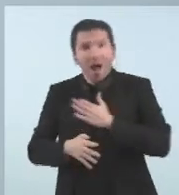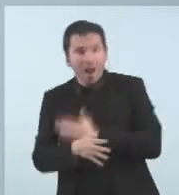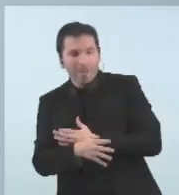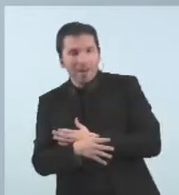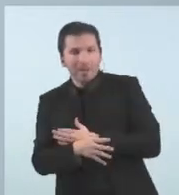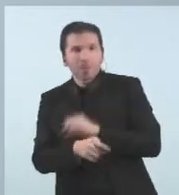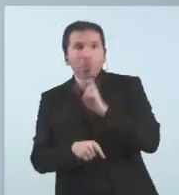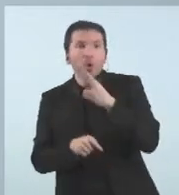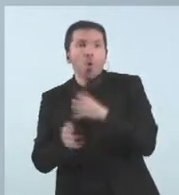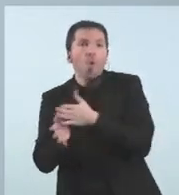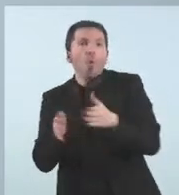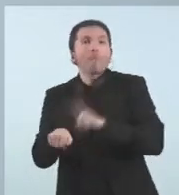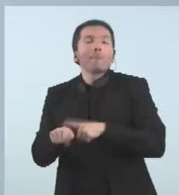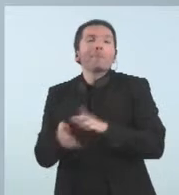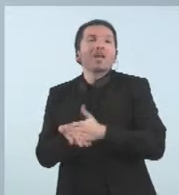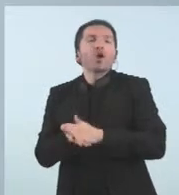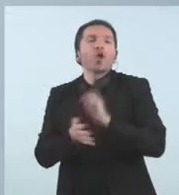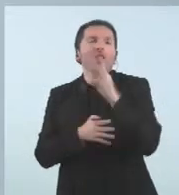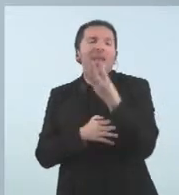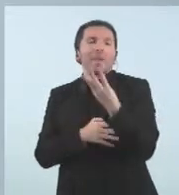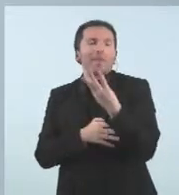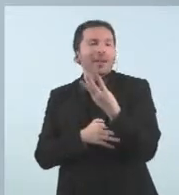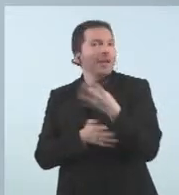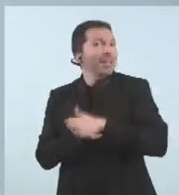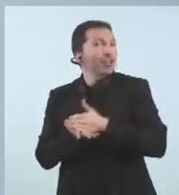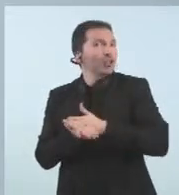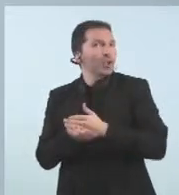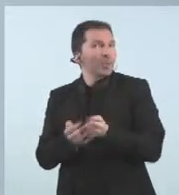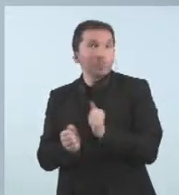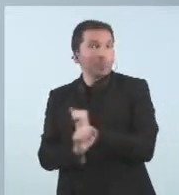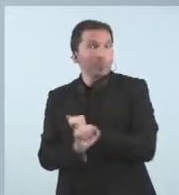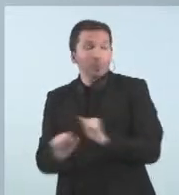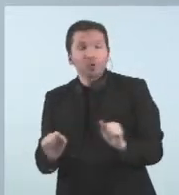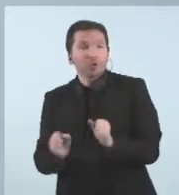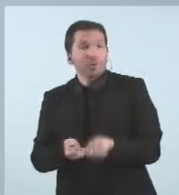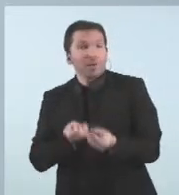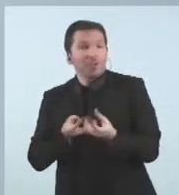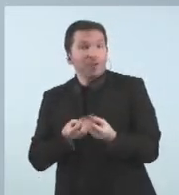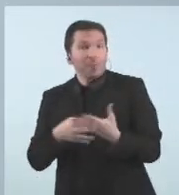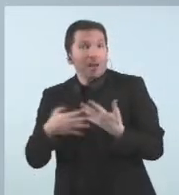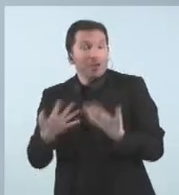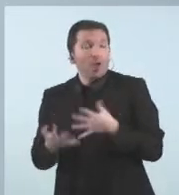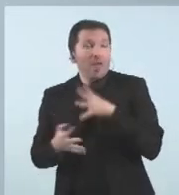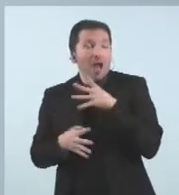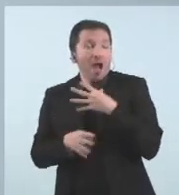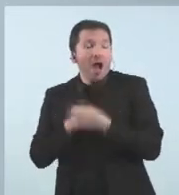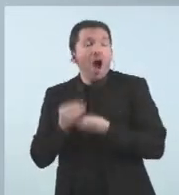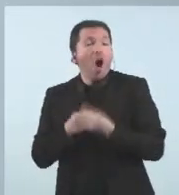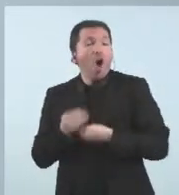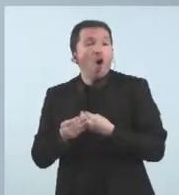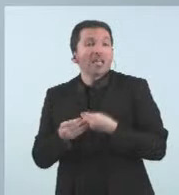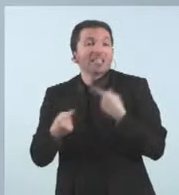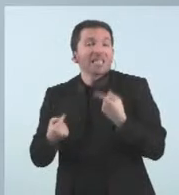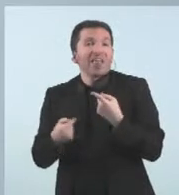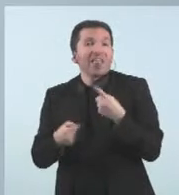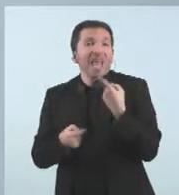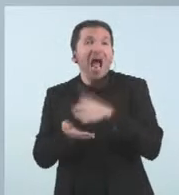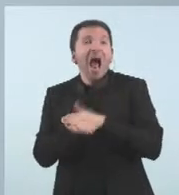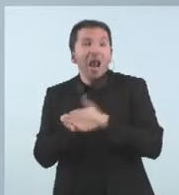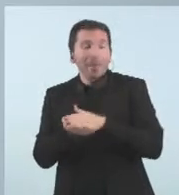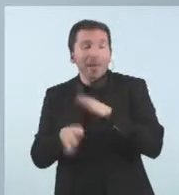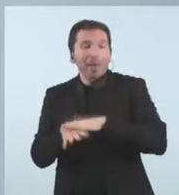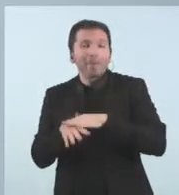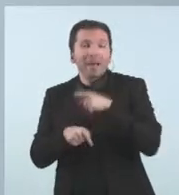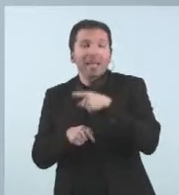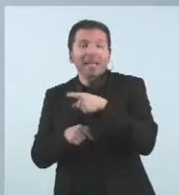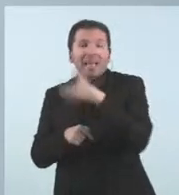període de tres mesos d'acord per tant de moment es fa ara el mes per evitar que aquells delta s'infectin ràpidament